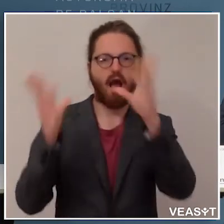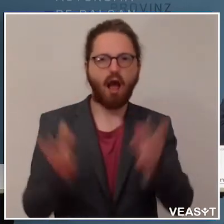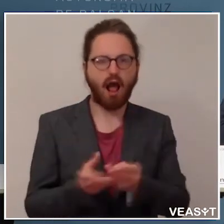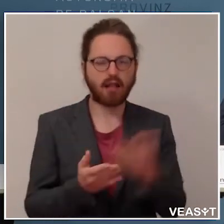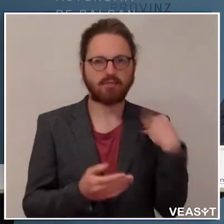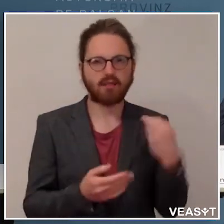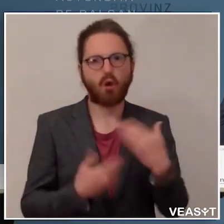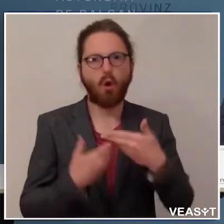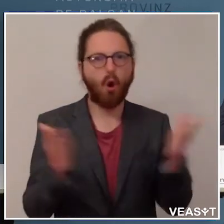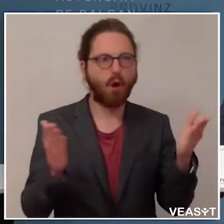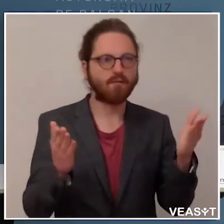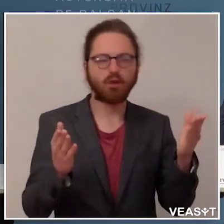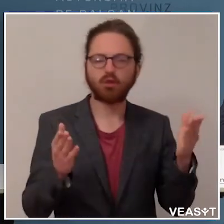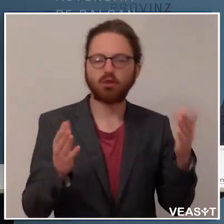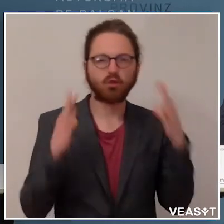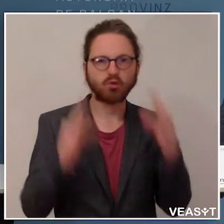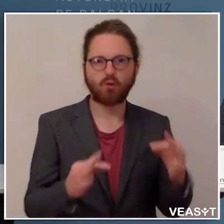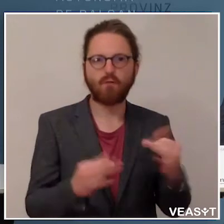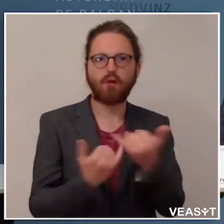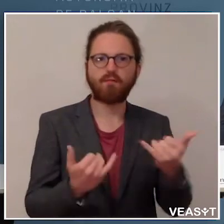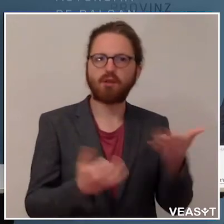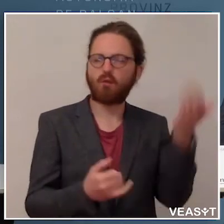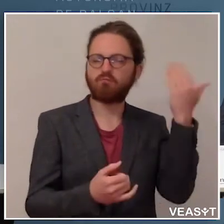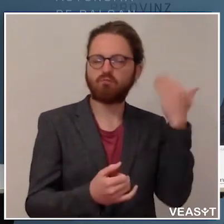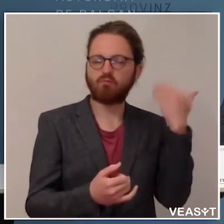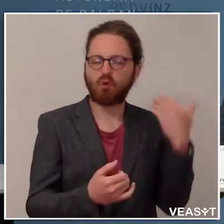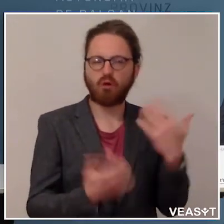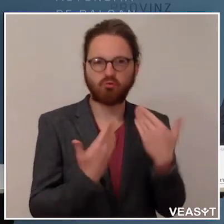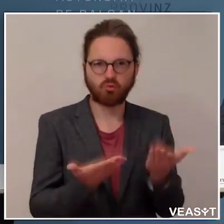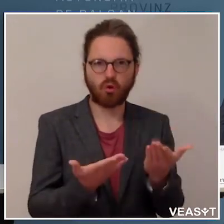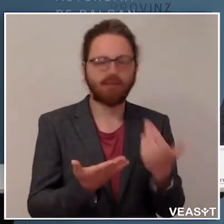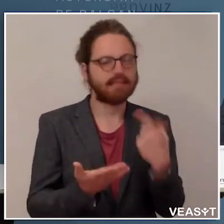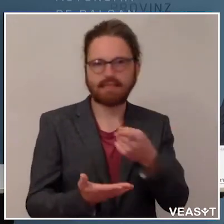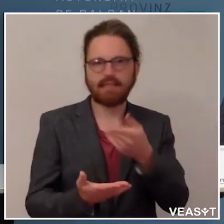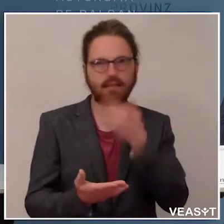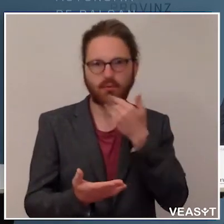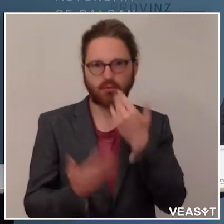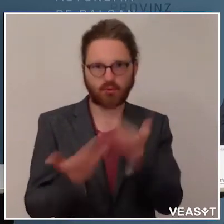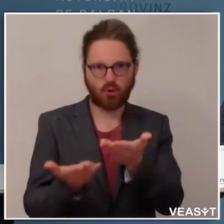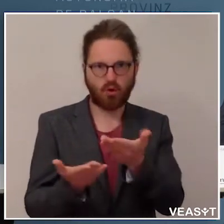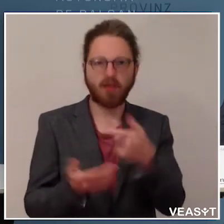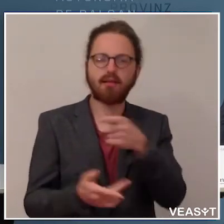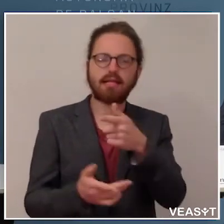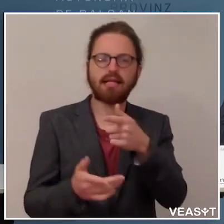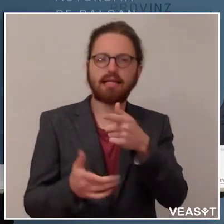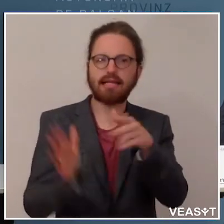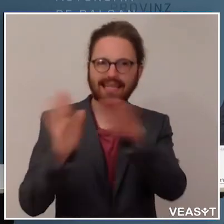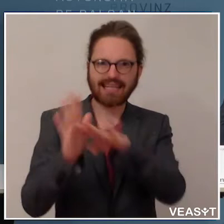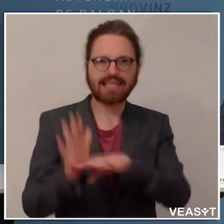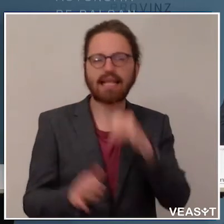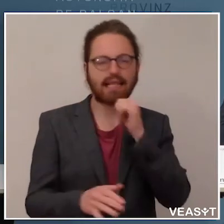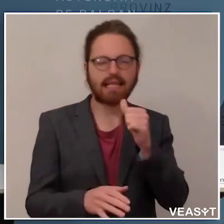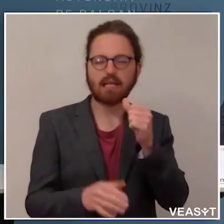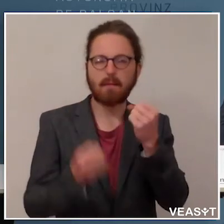ist, alles wieder sofort so ist, wie es früher war. Es ist jetzt kein Gesetz, das die plötzliche Freiheit für alle vorsieht, sondern